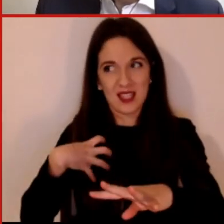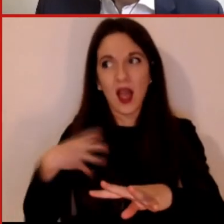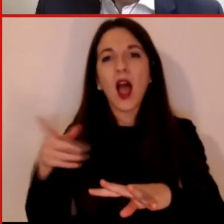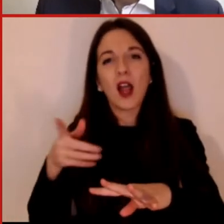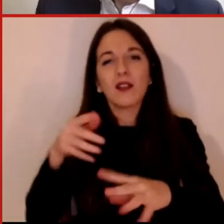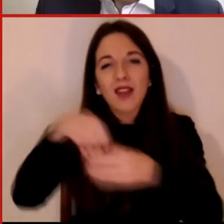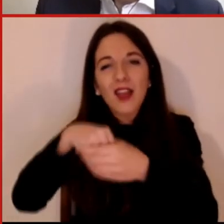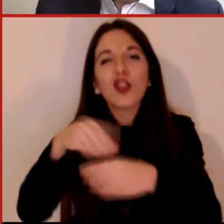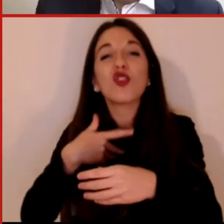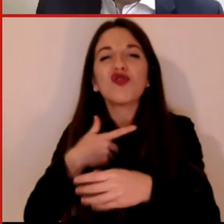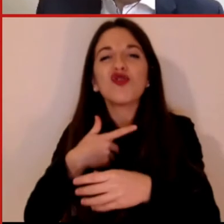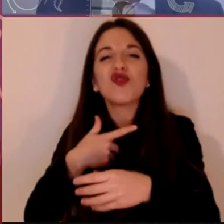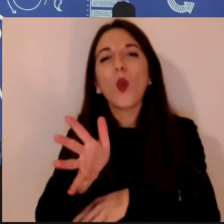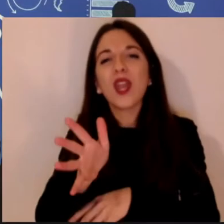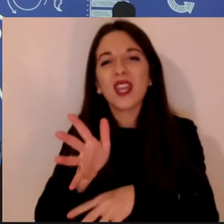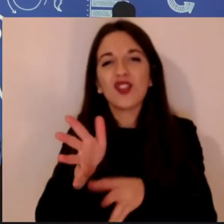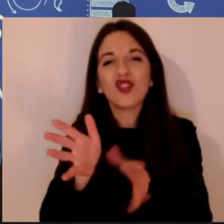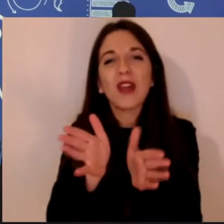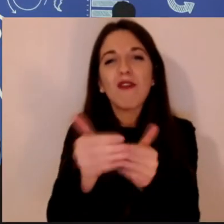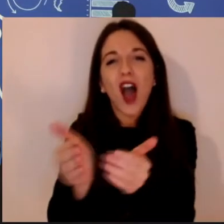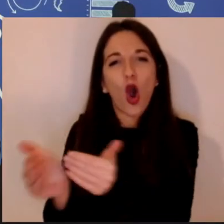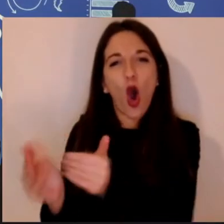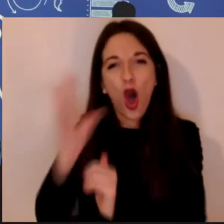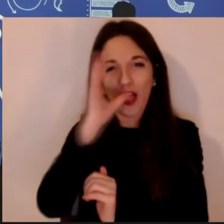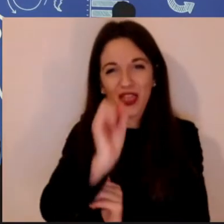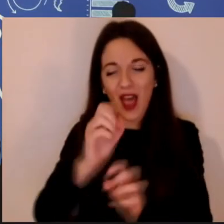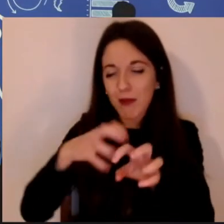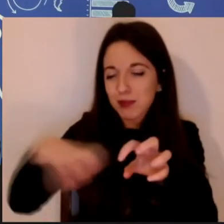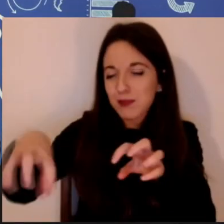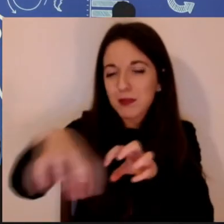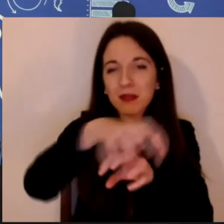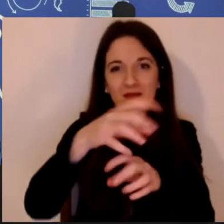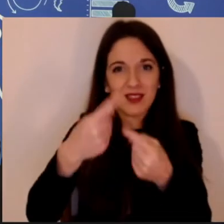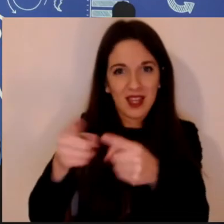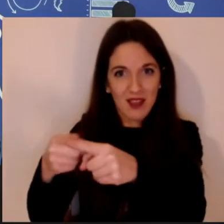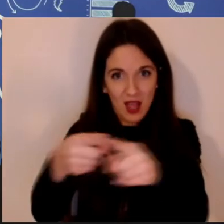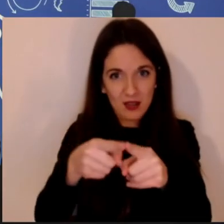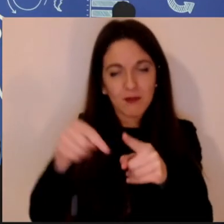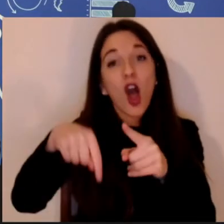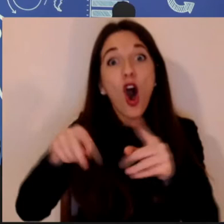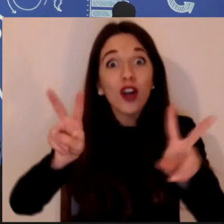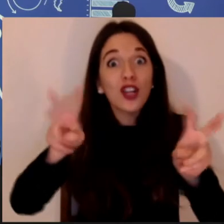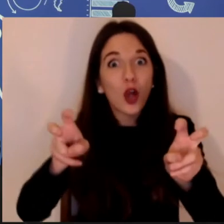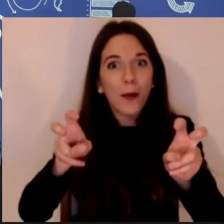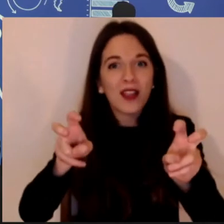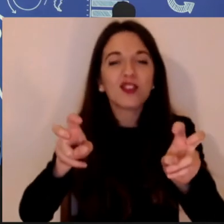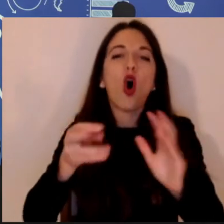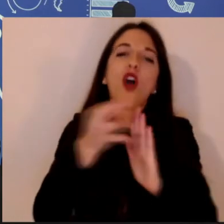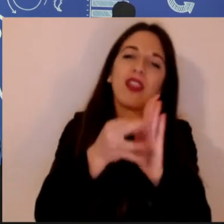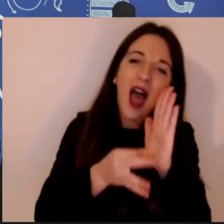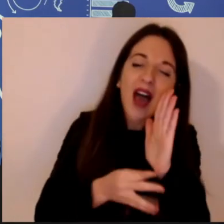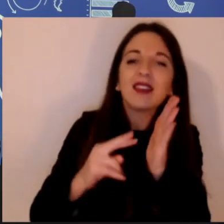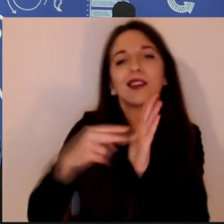quindi è vero che parleremo dell'importanza dei dati e della tecnologia, ma mi piace segnalare il fatto che anche il professor Vespignani